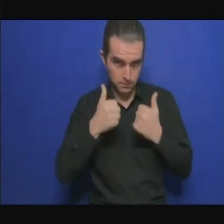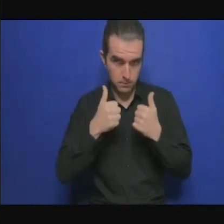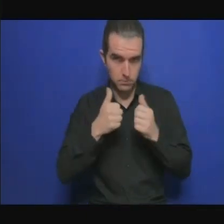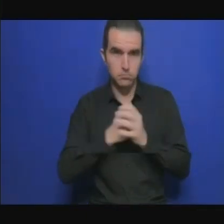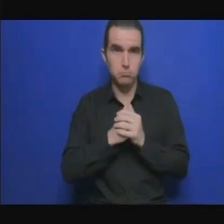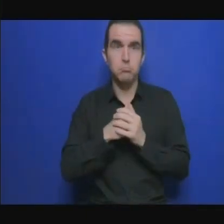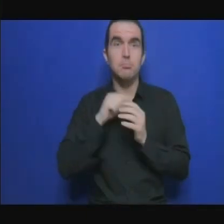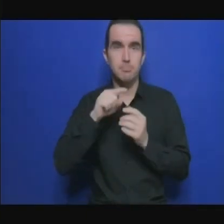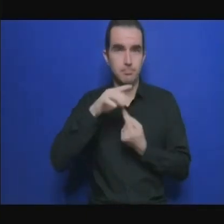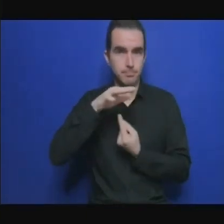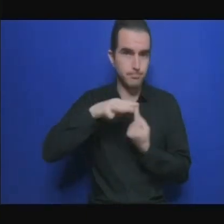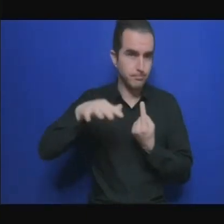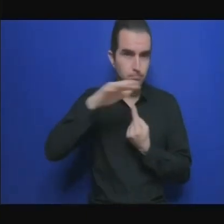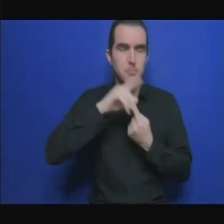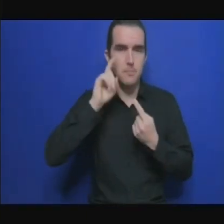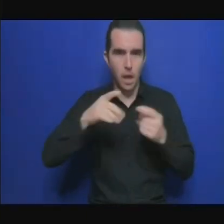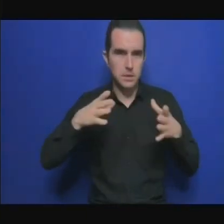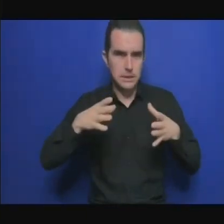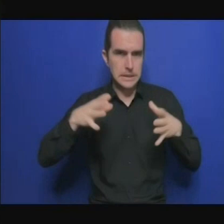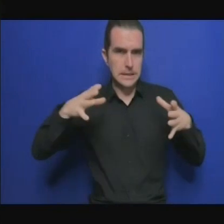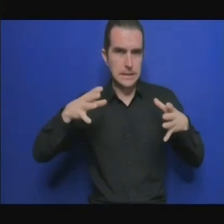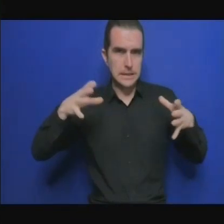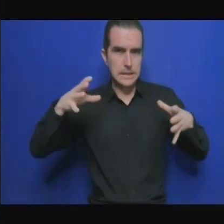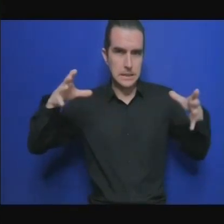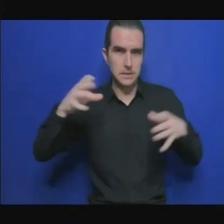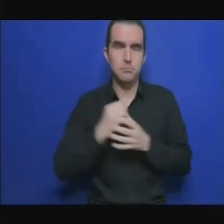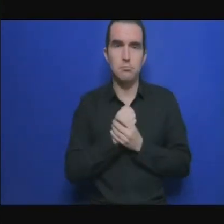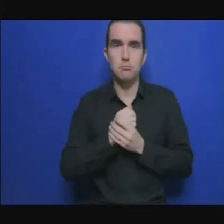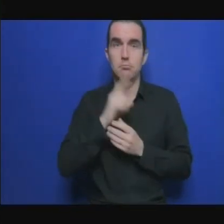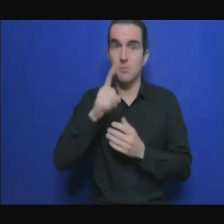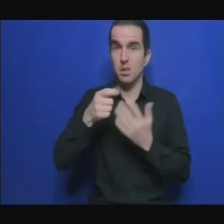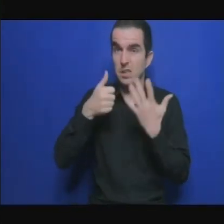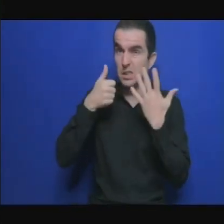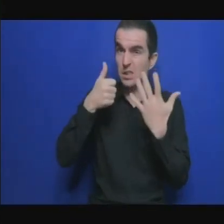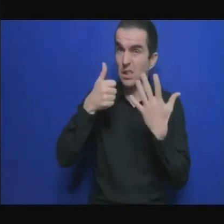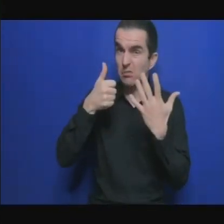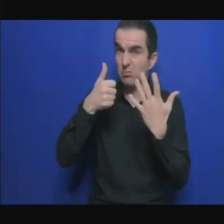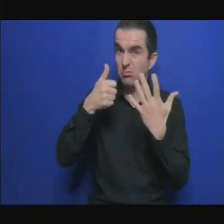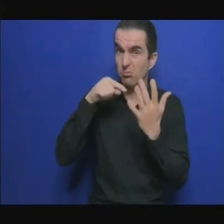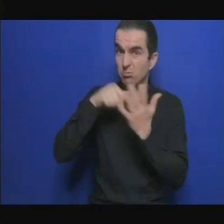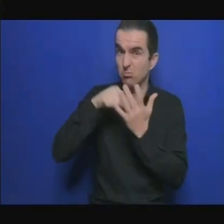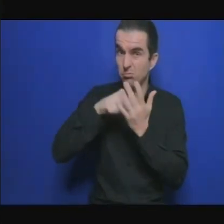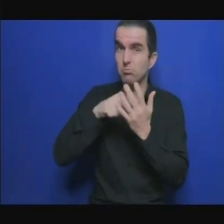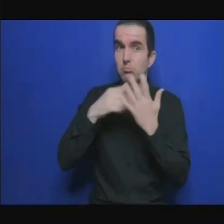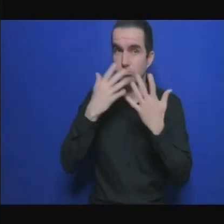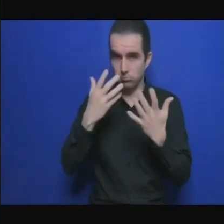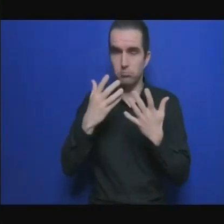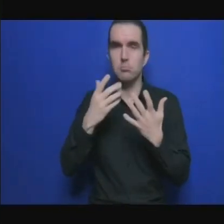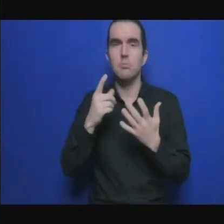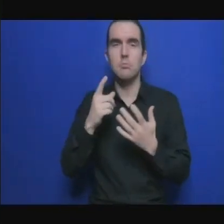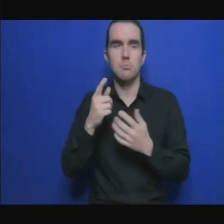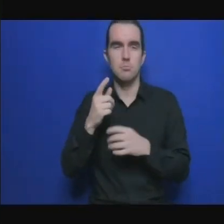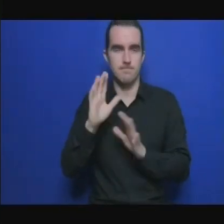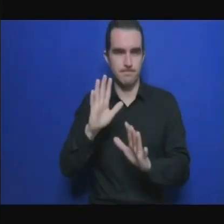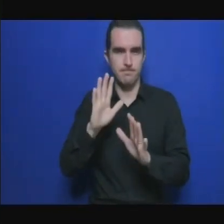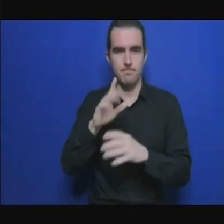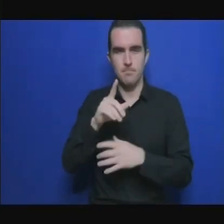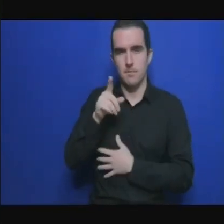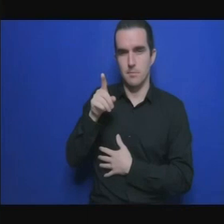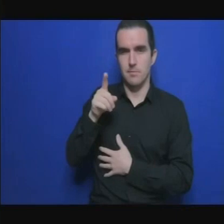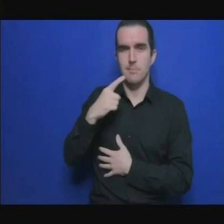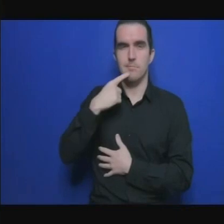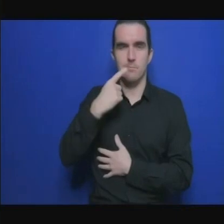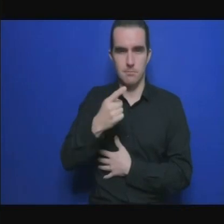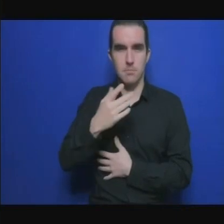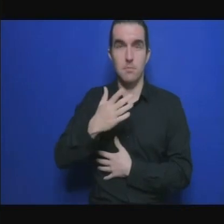faut des possibilités diverses il faut les recenser et puis il faut parler à l'unisson ensuite aux